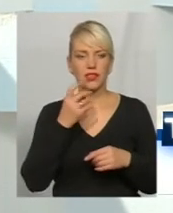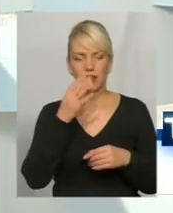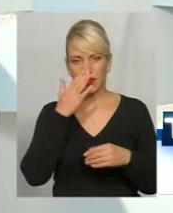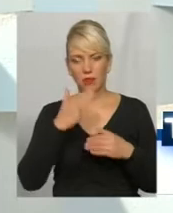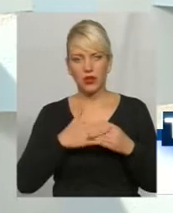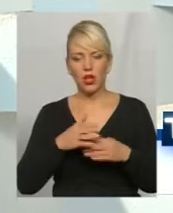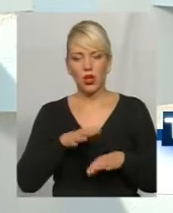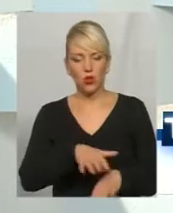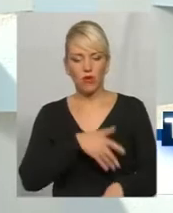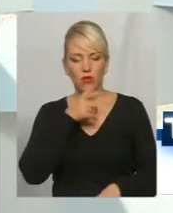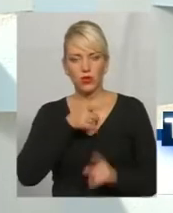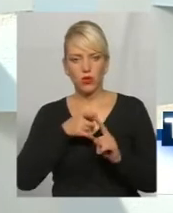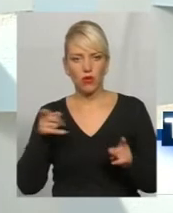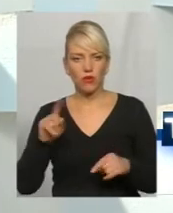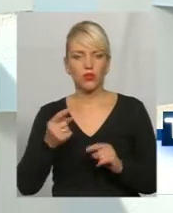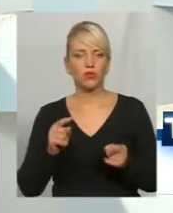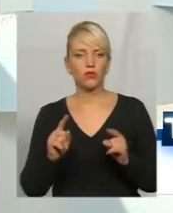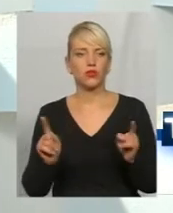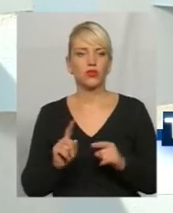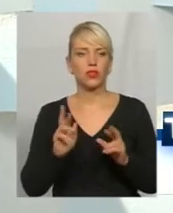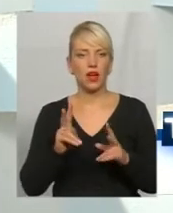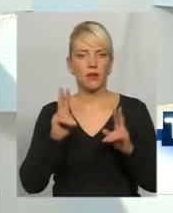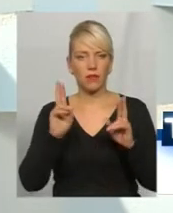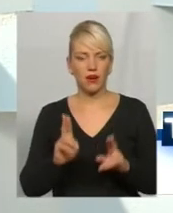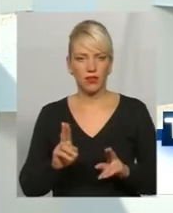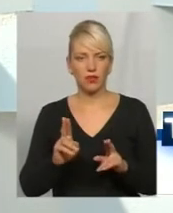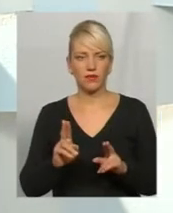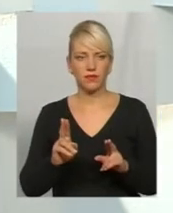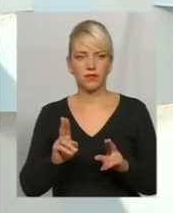довгострокових, тому що, як правило,